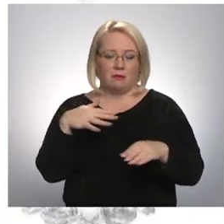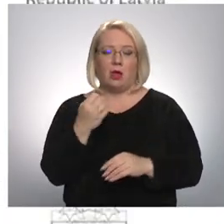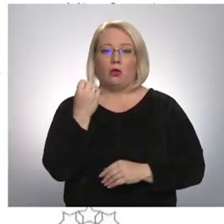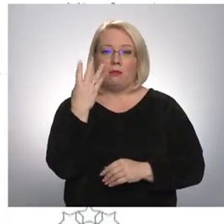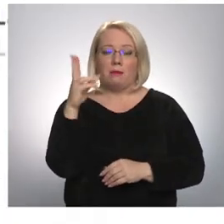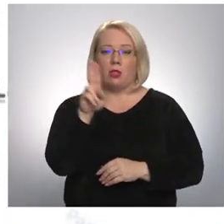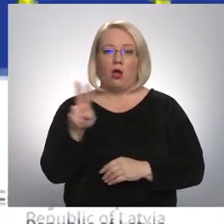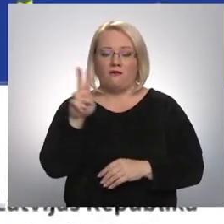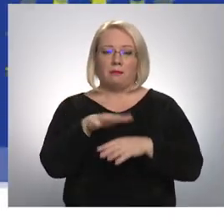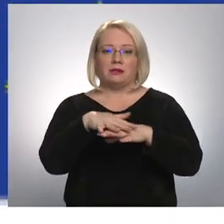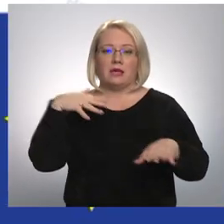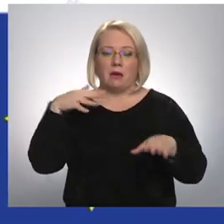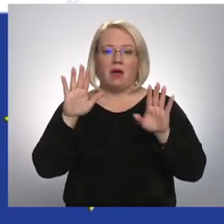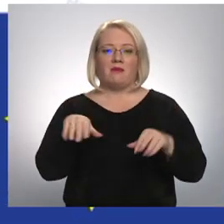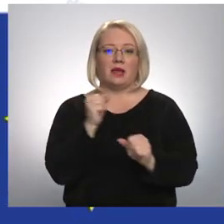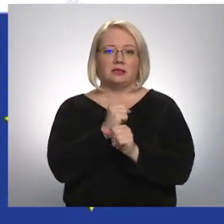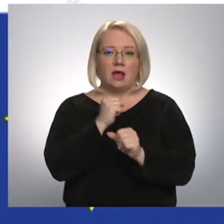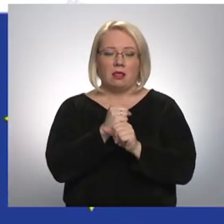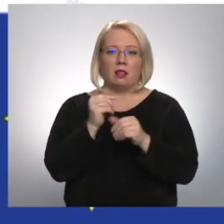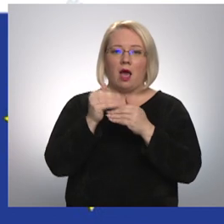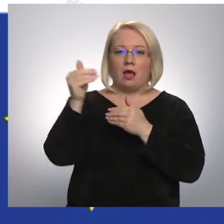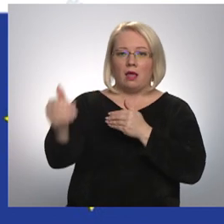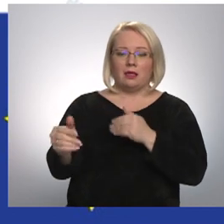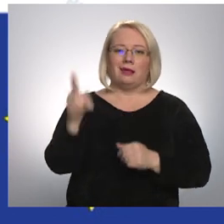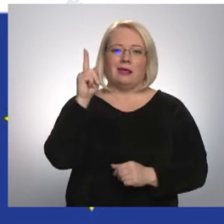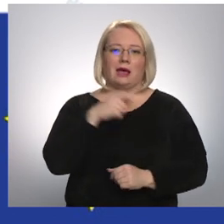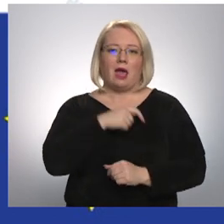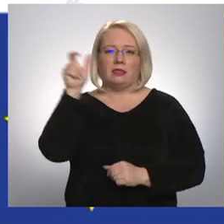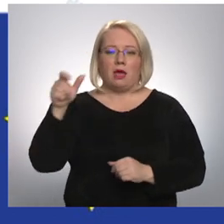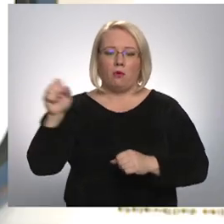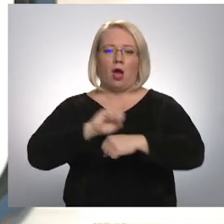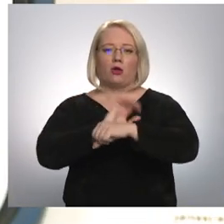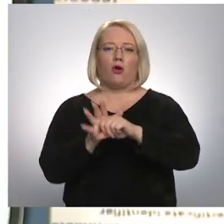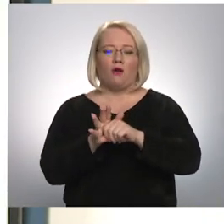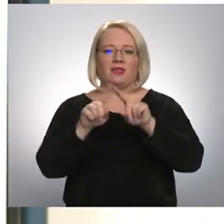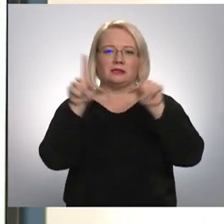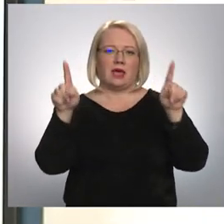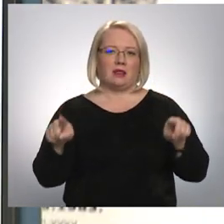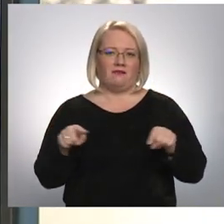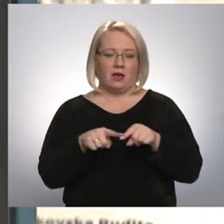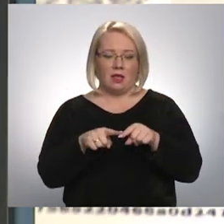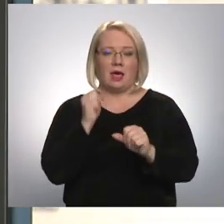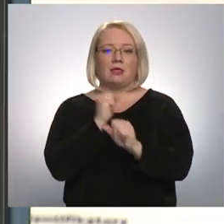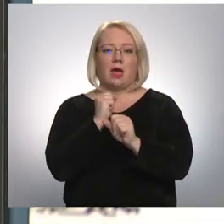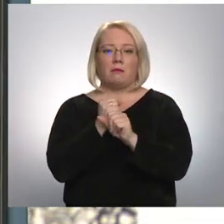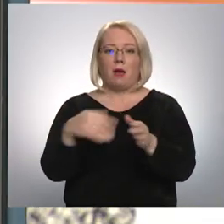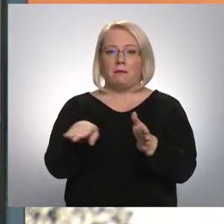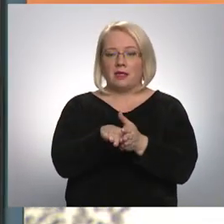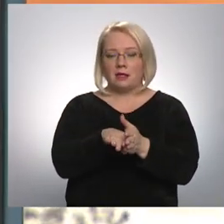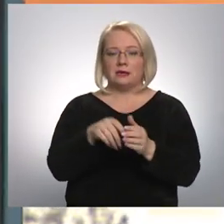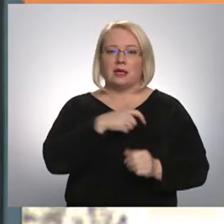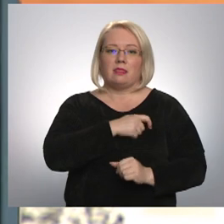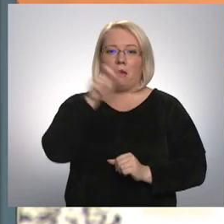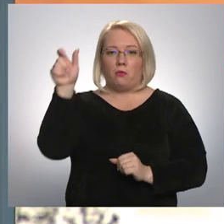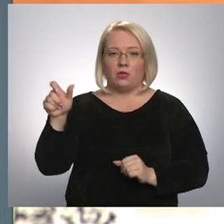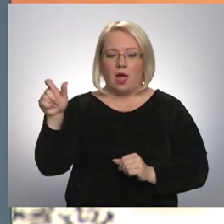novembra saimā strādāt varēs taiskaitā attālināti tikai deputāti ar COVID-19 certifikātu. Darbā varēs piedalīties arī deputāti